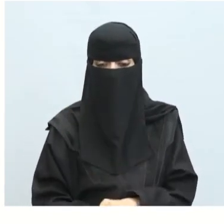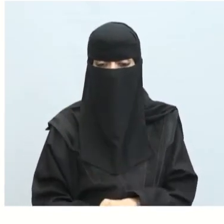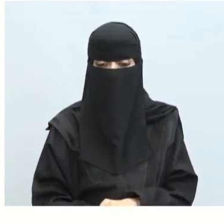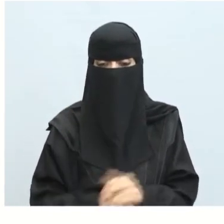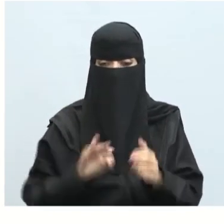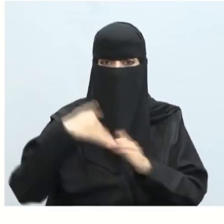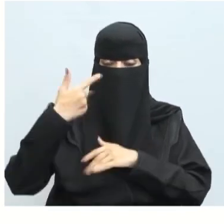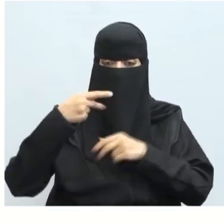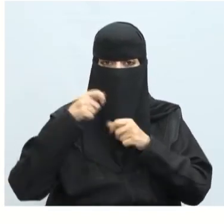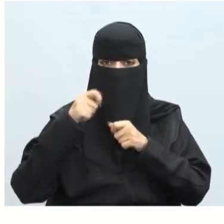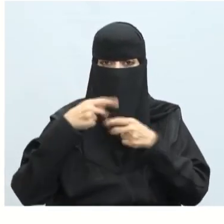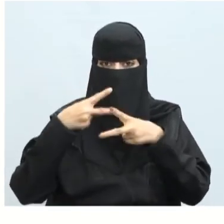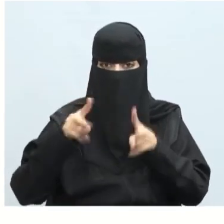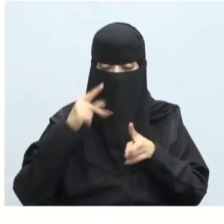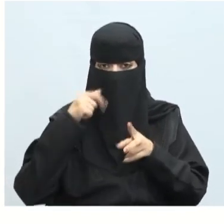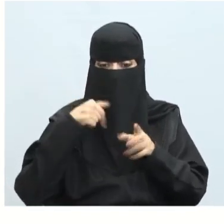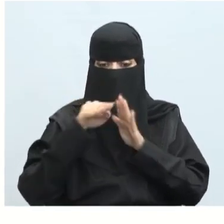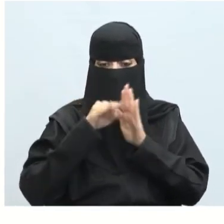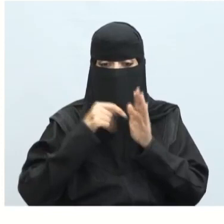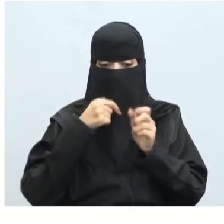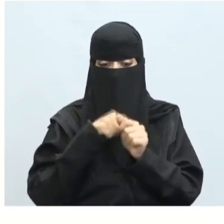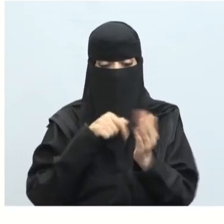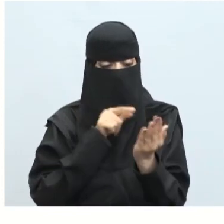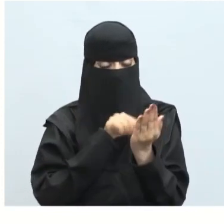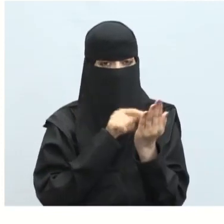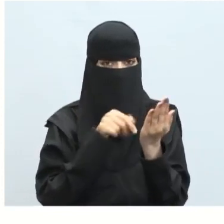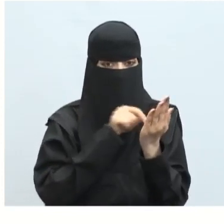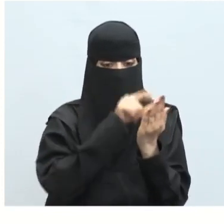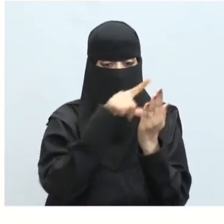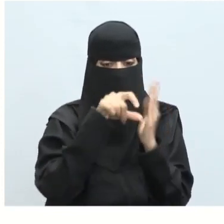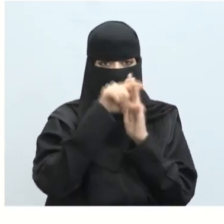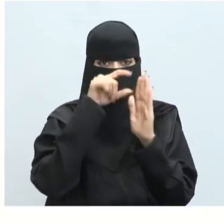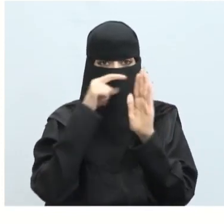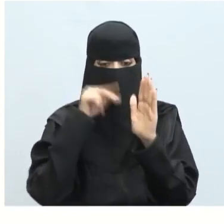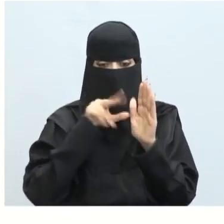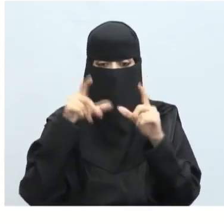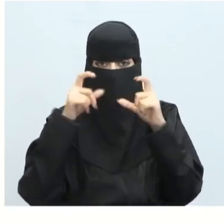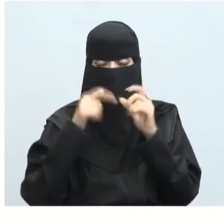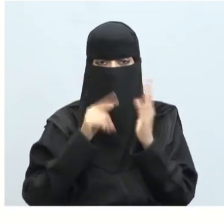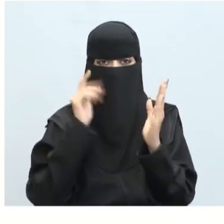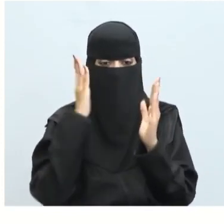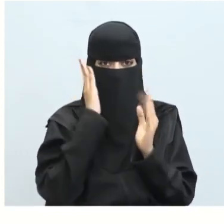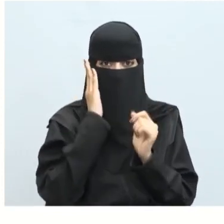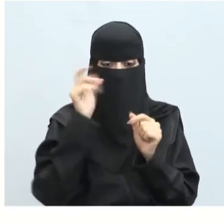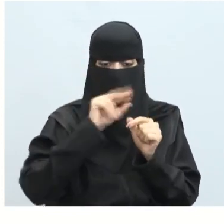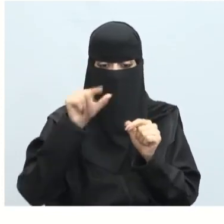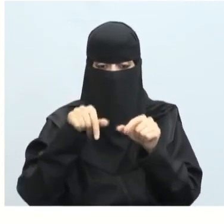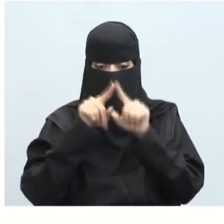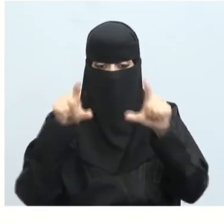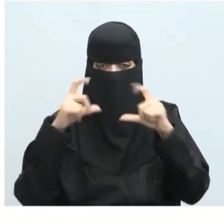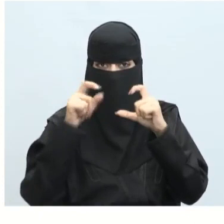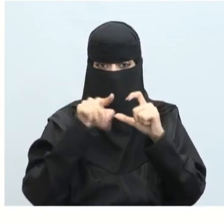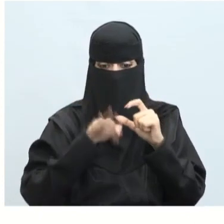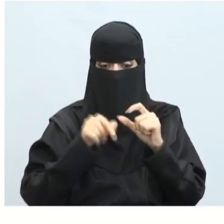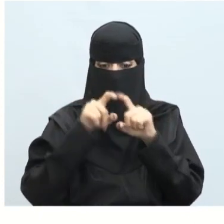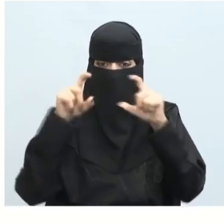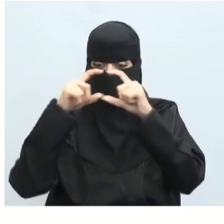عند تشغيل التطبيق النهاية على هاتفك المحمول سيعمل مكون لست بكر قائمة الخيارات بالطريقة التالية عند تحديد